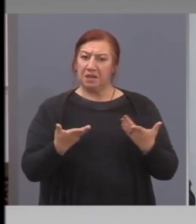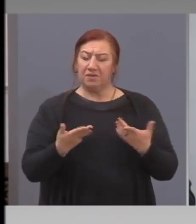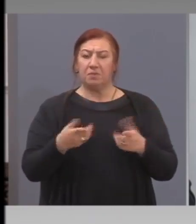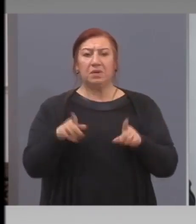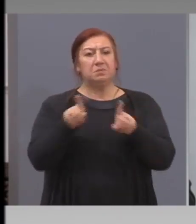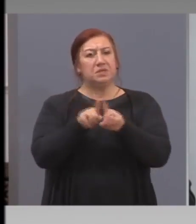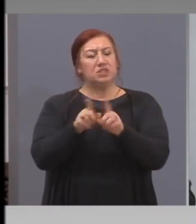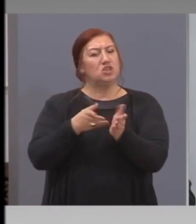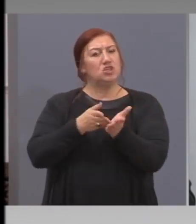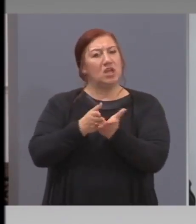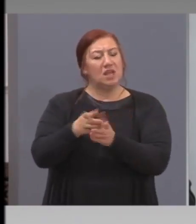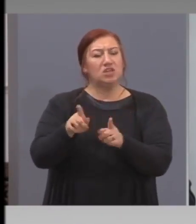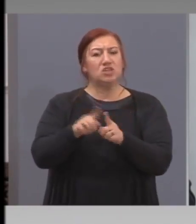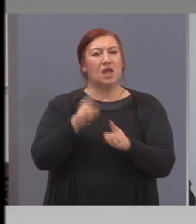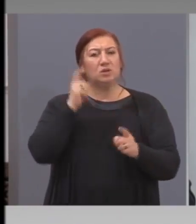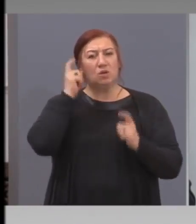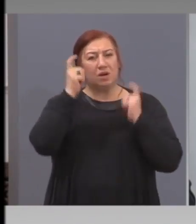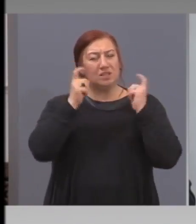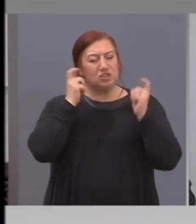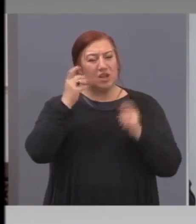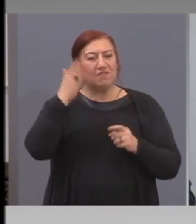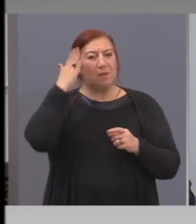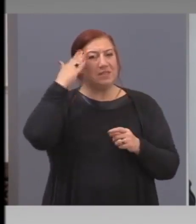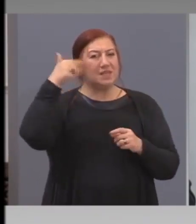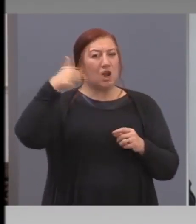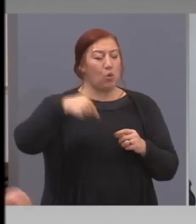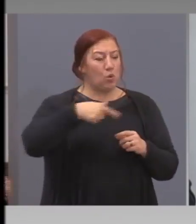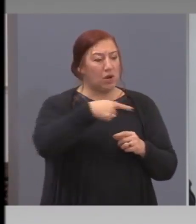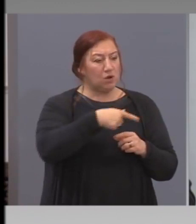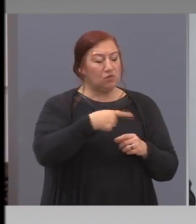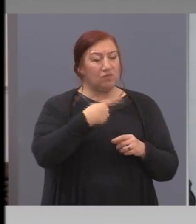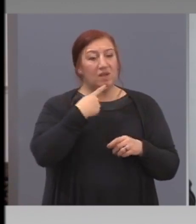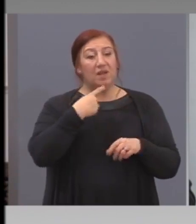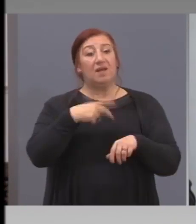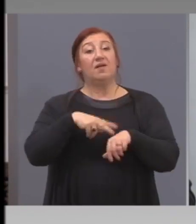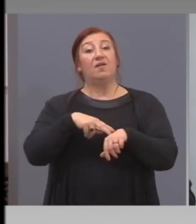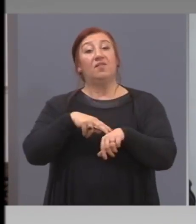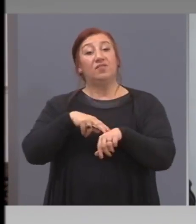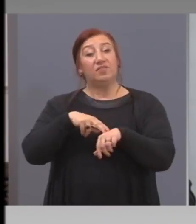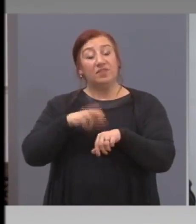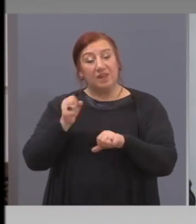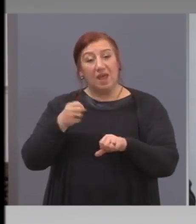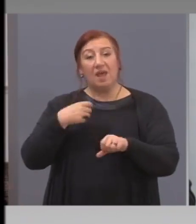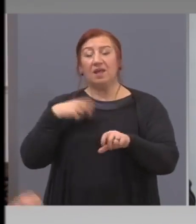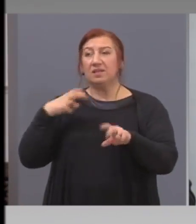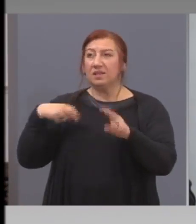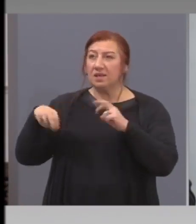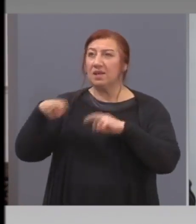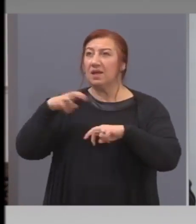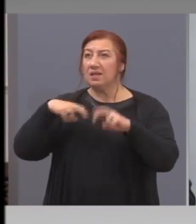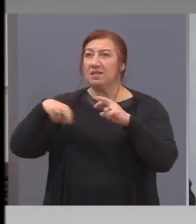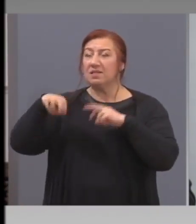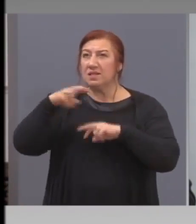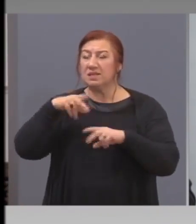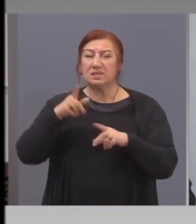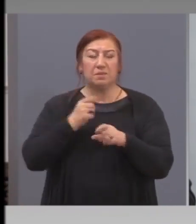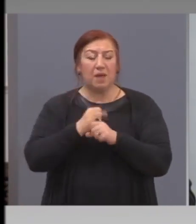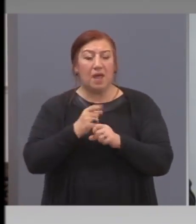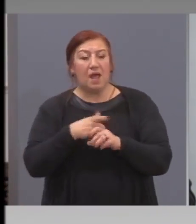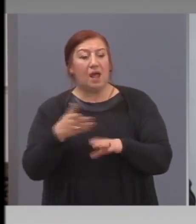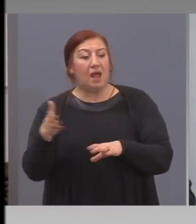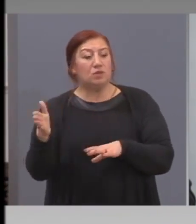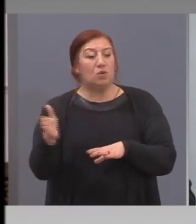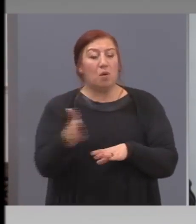начин, както разсъждава Горанов, в един момент ще кажат да, ние ходихме да създаваме чужд, брутен вътрешен продукт, като мина кризата, се